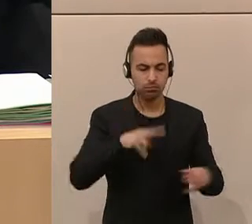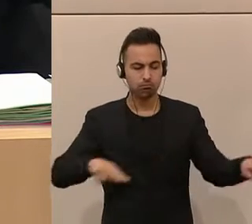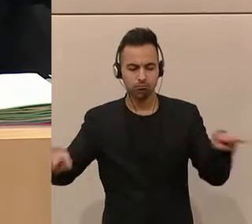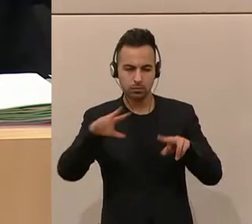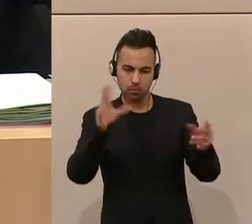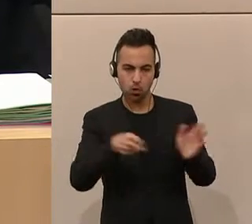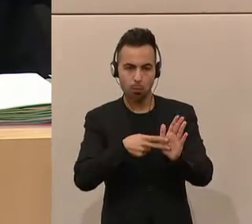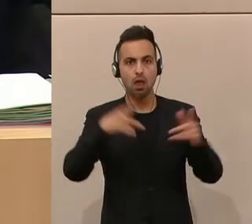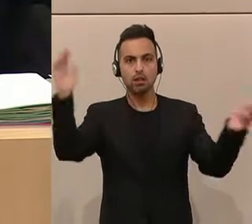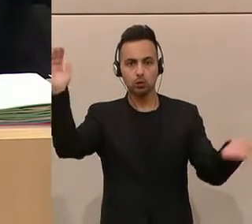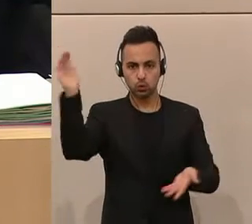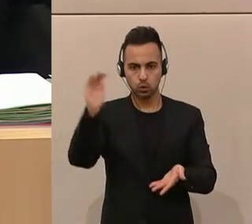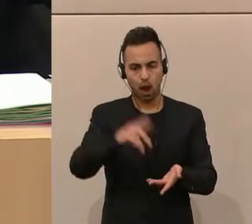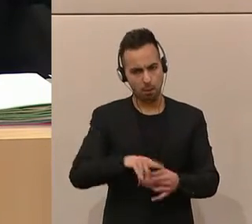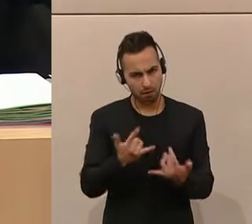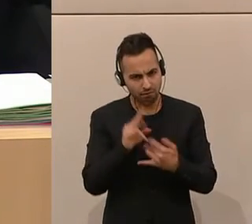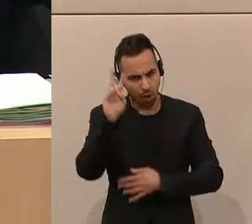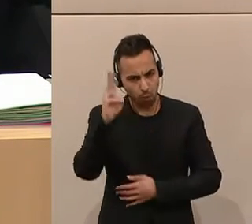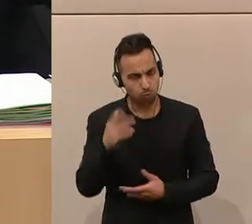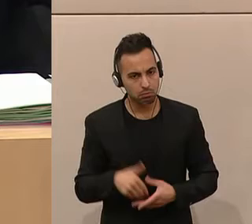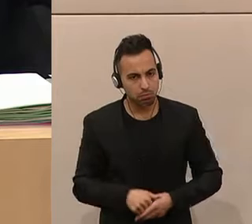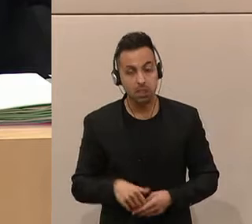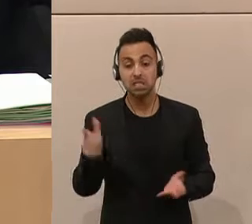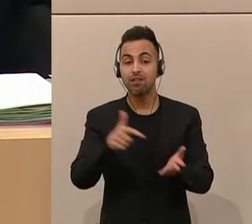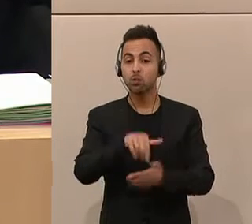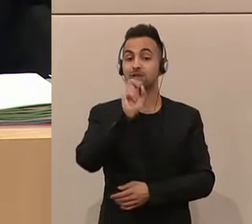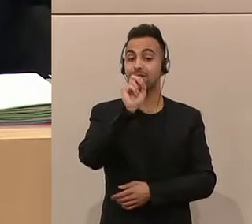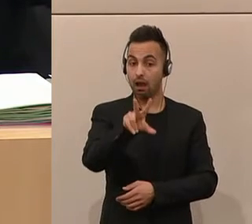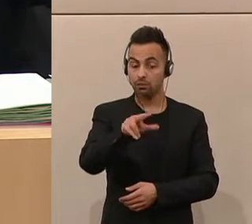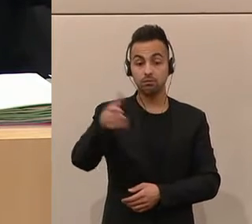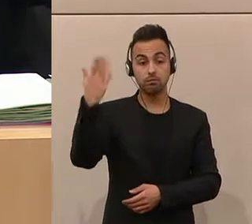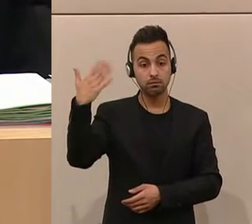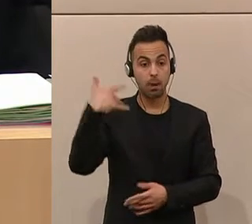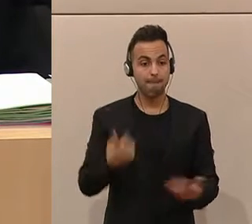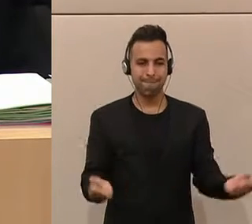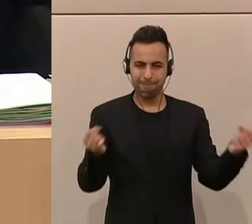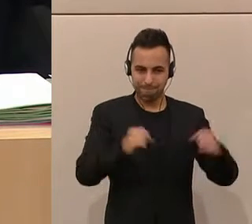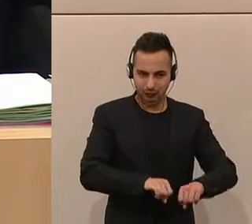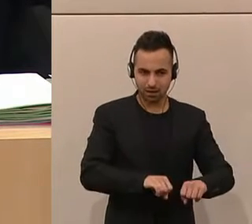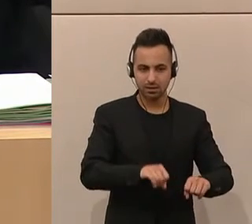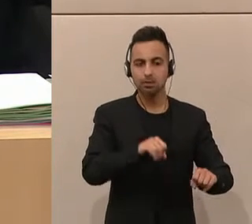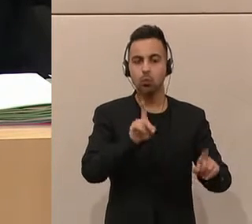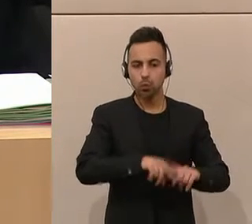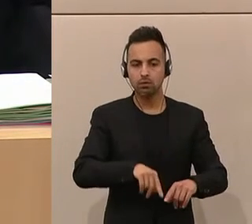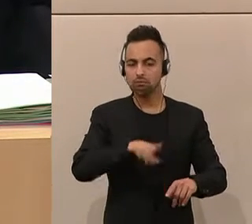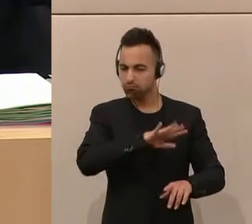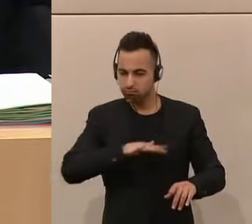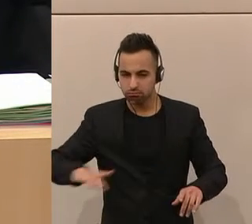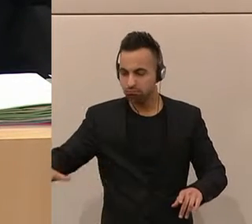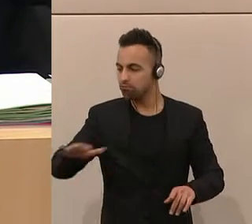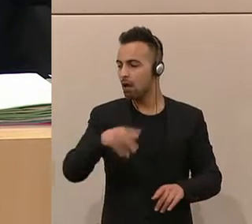sind sie nominell zurückgegangen. Aber warum? 2013 wurden die Banken, die HETA und die K-Finanz verstaatlicht.